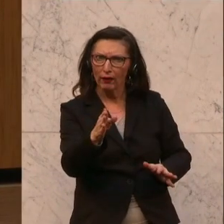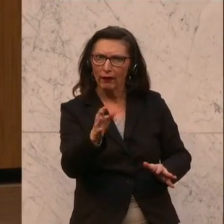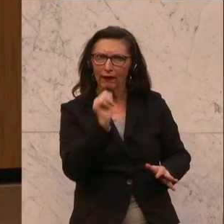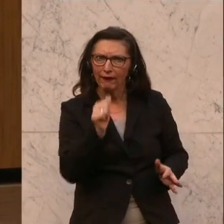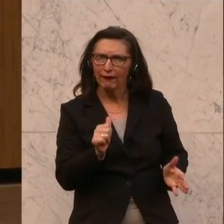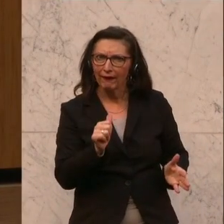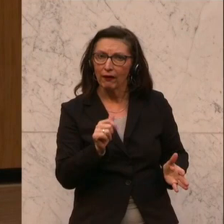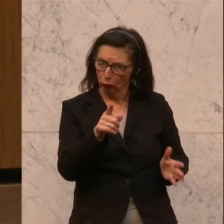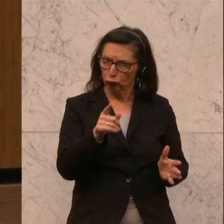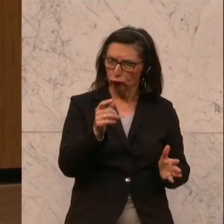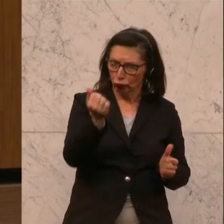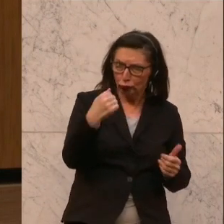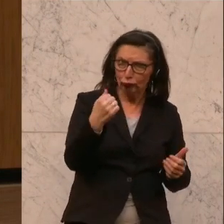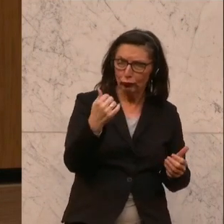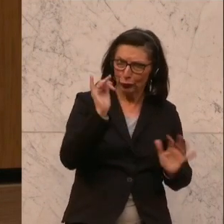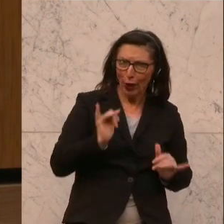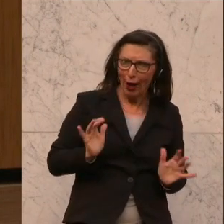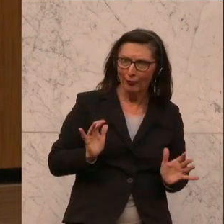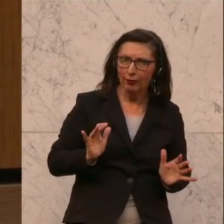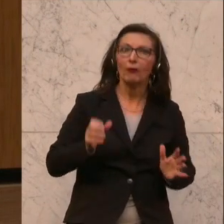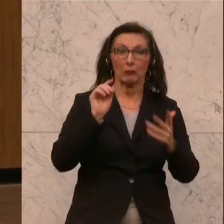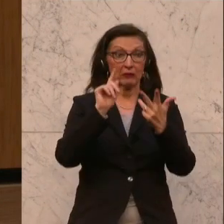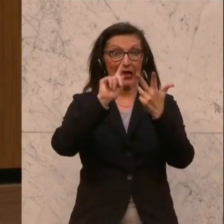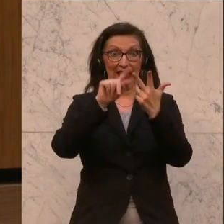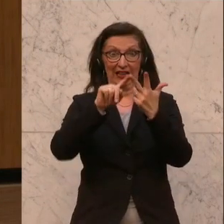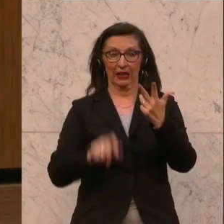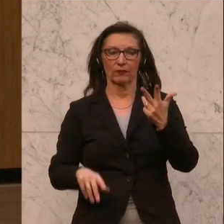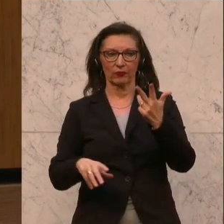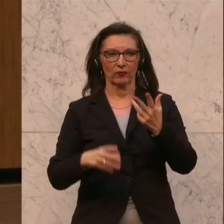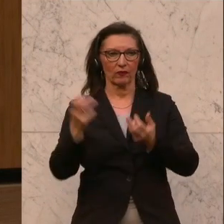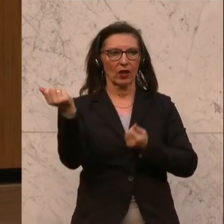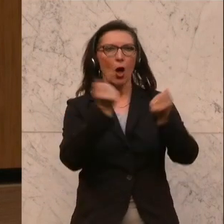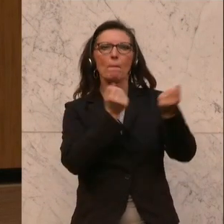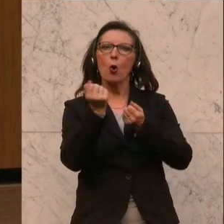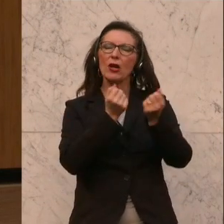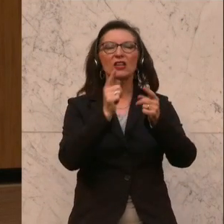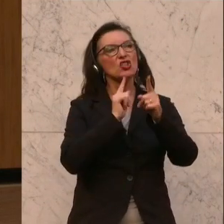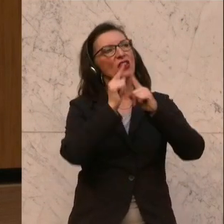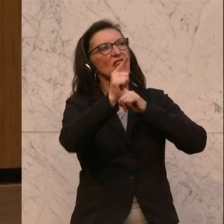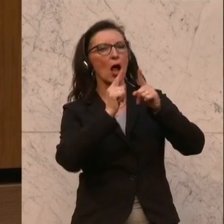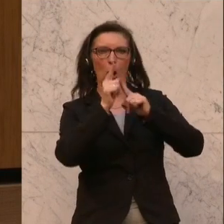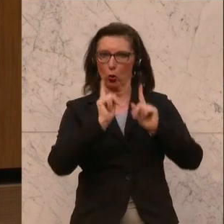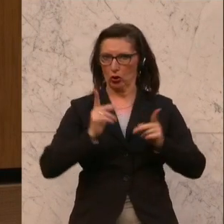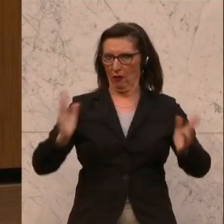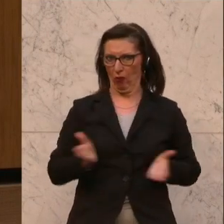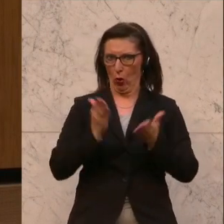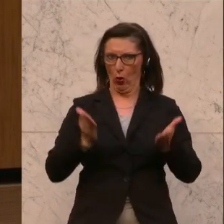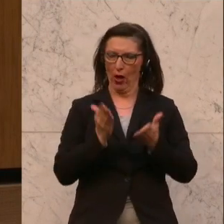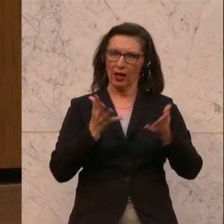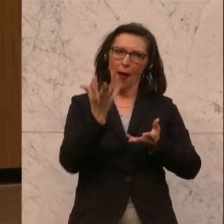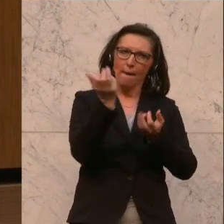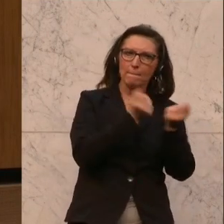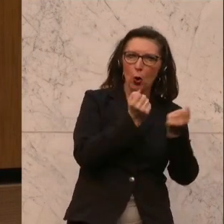Geht es? Ja, okay, sind wir auch. Gut. Drittens soll der politische Dialog gefördert werden, und sowohl die politische als auch wirtschaftliche